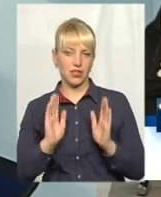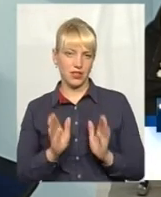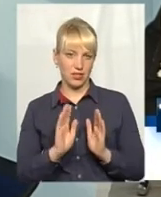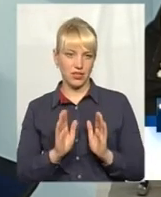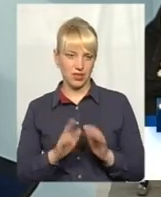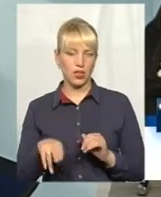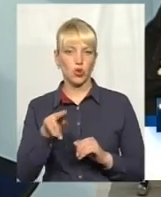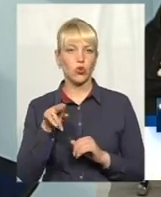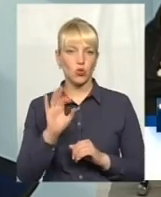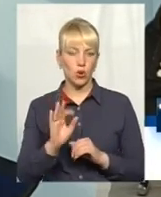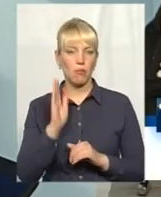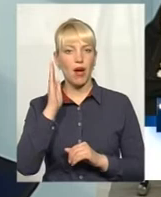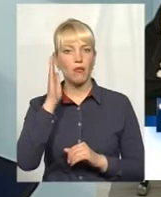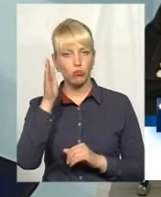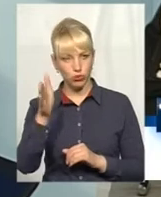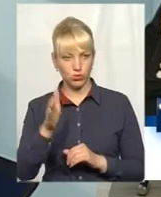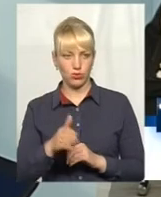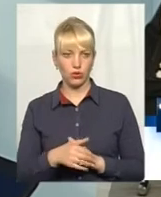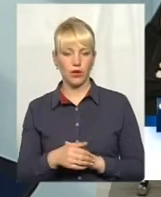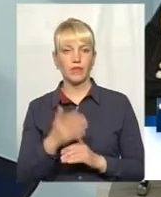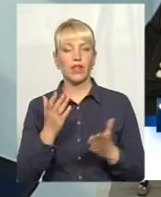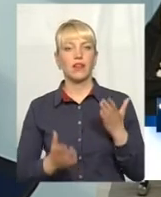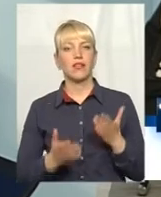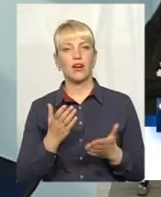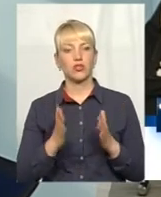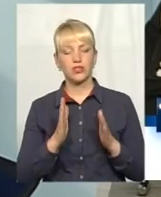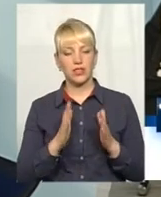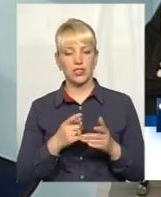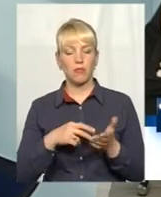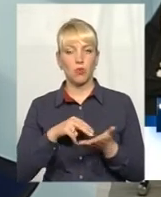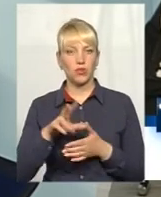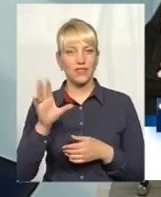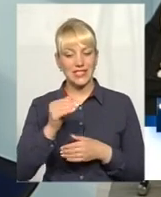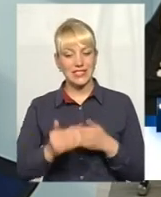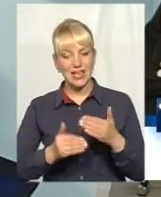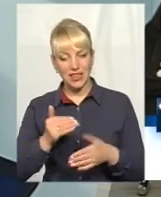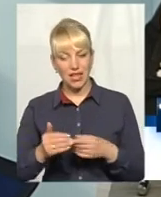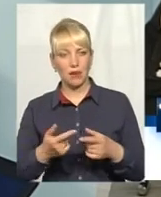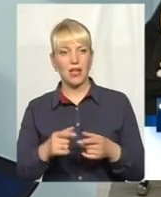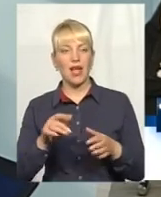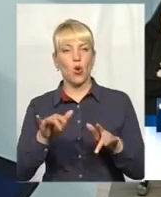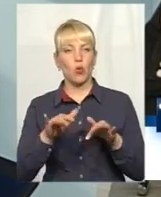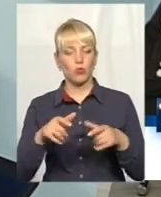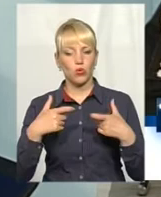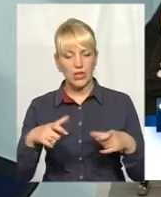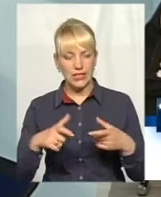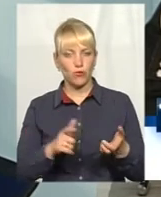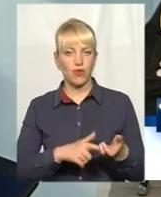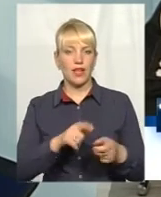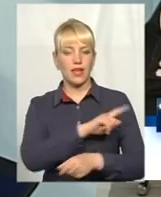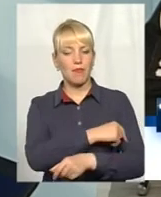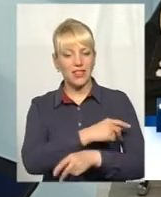майбутнього. Тільки якщо пройдуть всі ці етапи, комп'ютерне тестування, медичне обстеження,